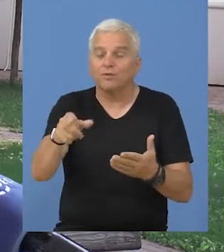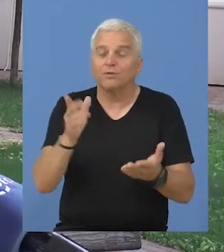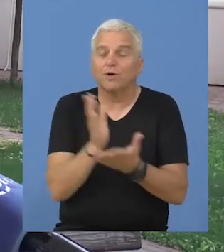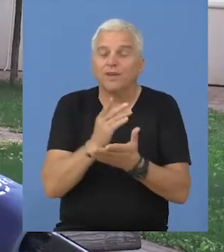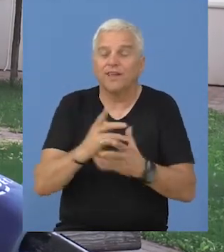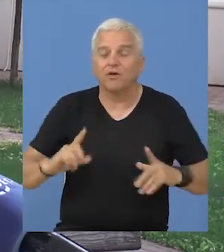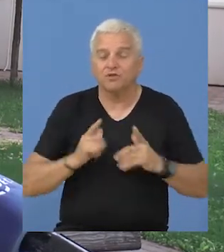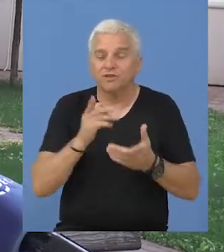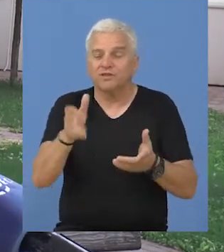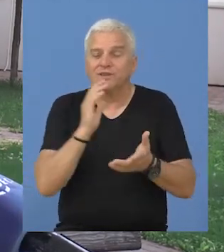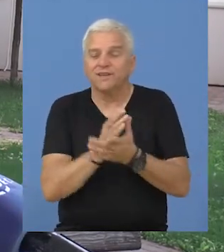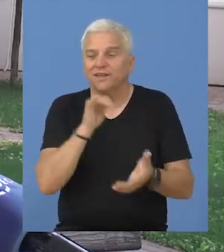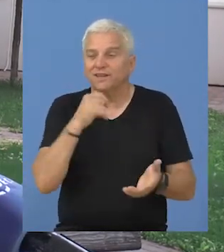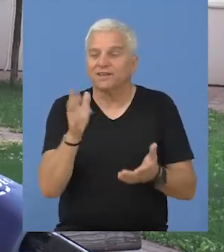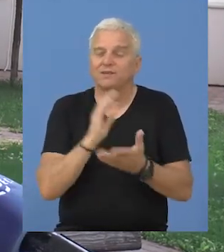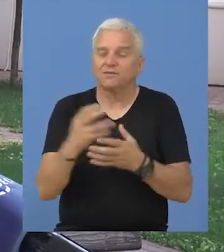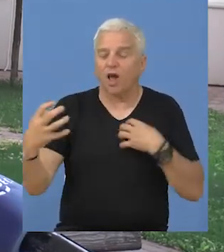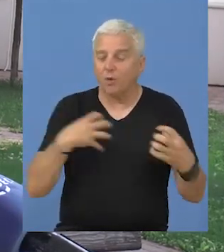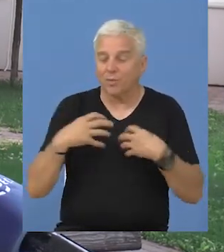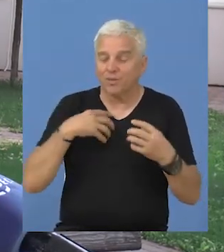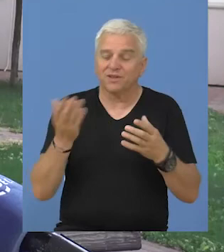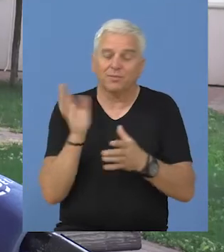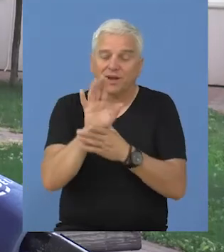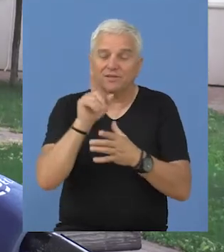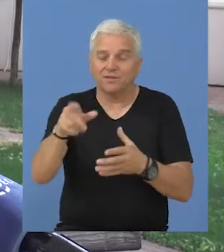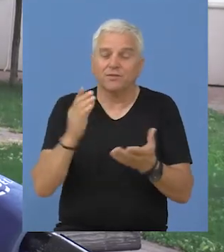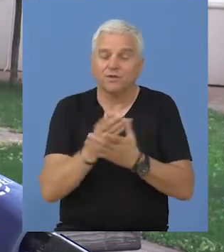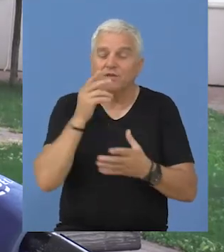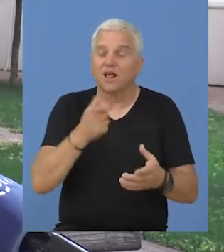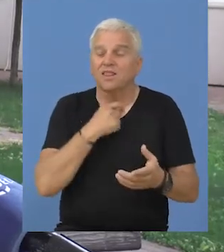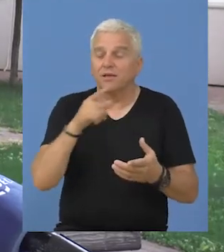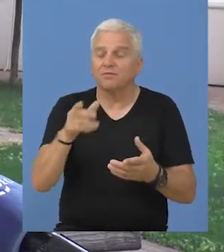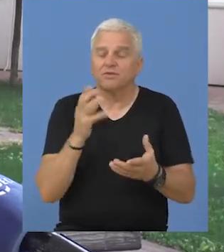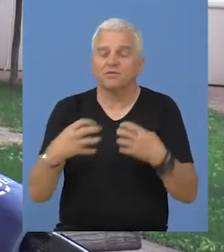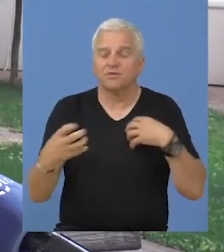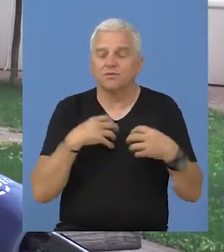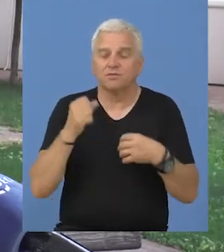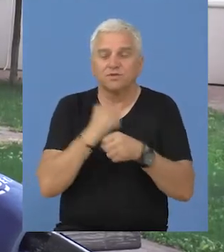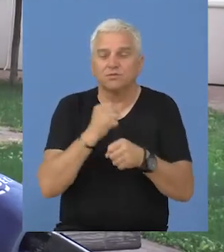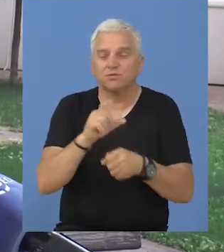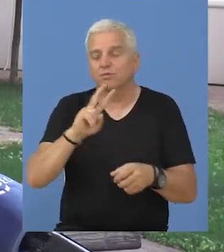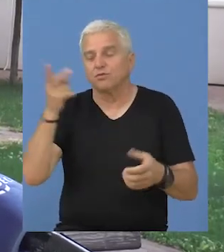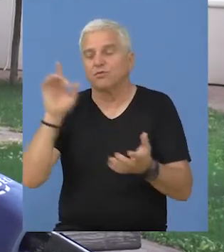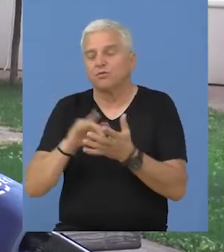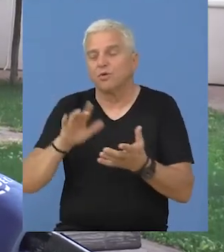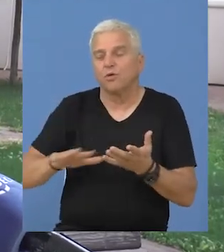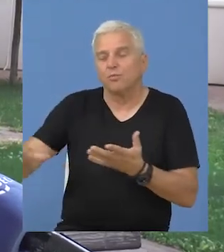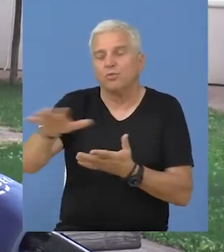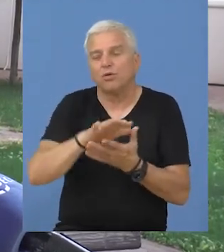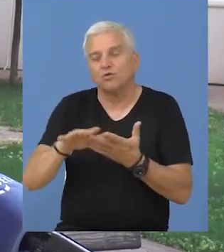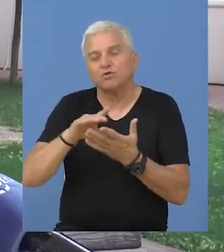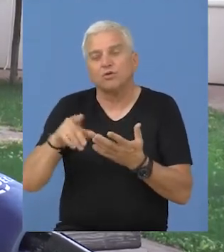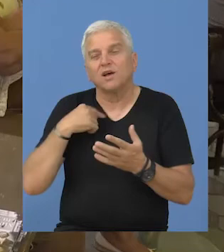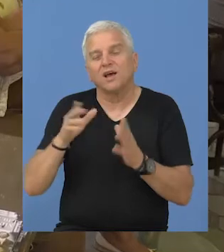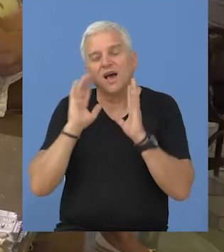taj dvorac. E to, deo tog oživljavanja tog dvorcava je bila i sjajna ova naša predstava. Ukoliko je to nemoguće, mi ćemo predstavu napraviti u nekom